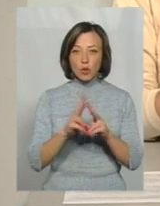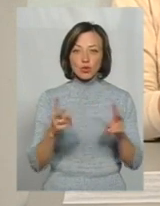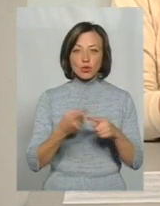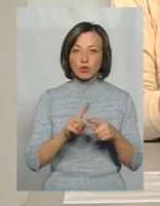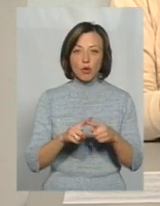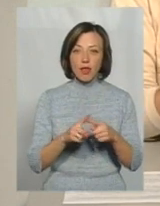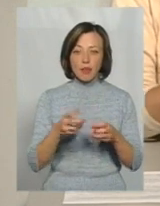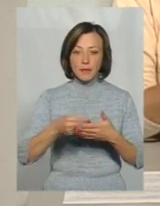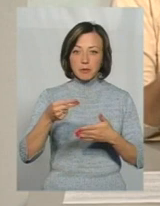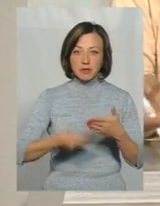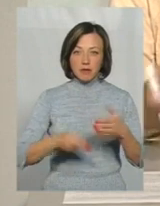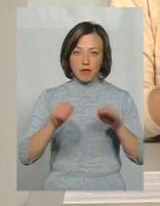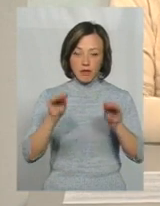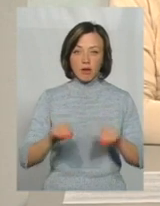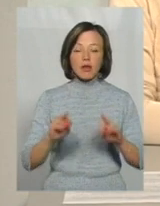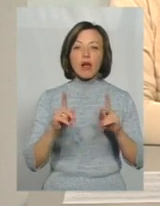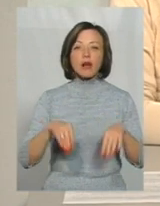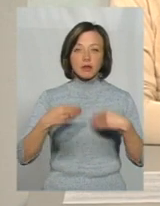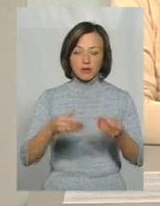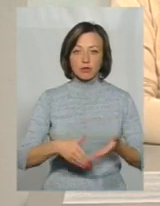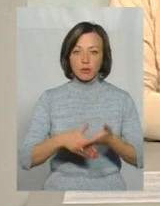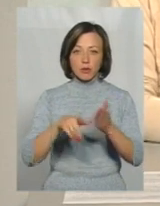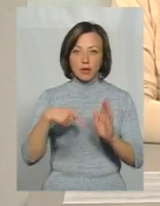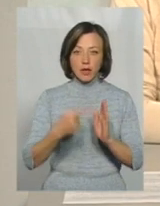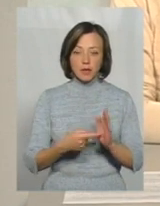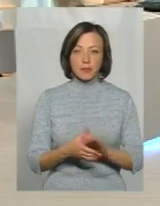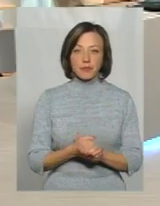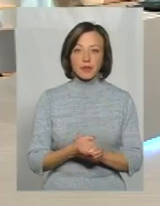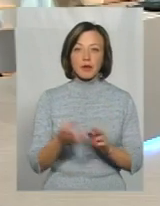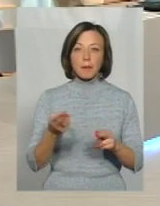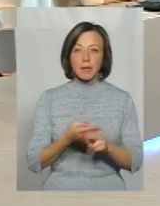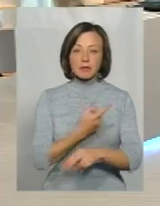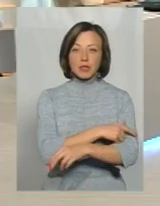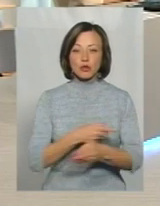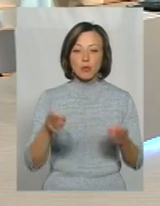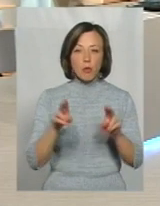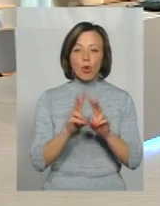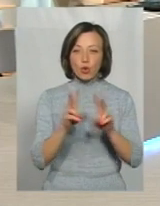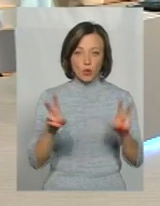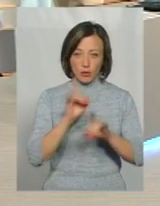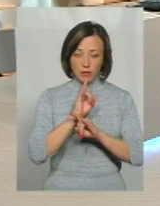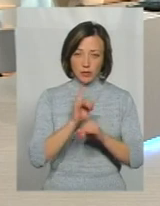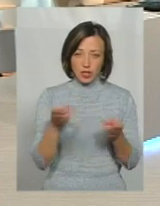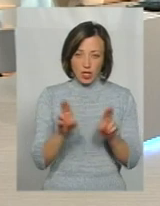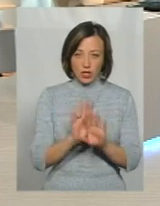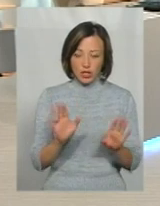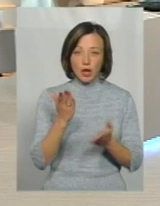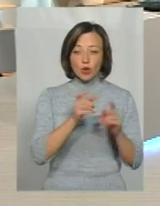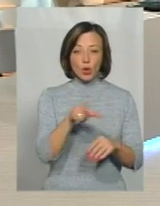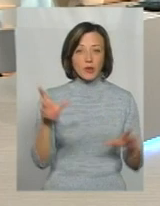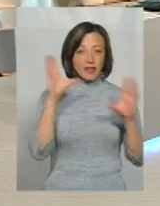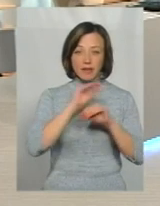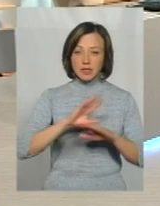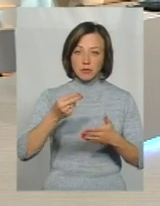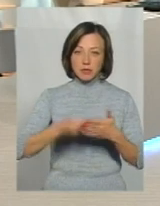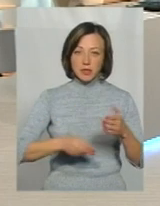цього не зробив? В якому обсязі буде надаватись їм взагалі? Без медичної допомоги не залишиться ніхто. Якщо люди не встигли